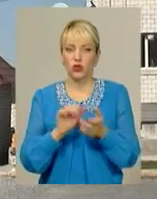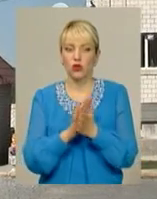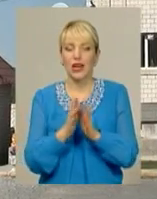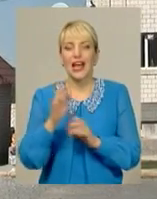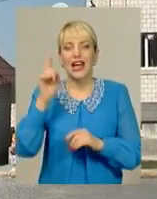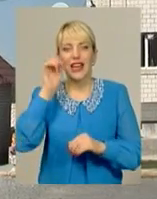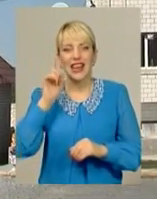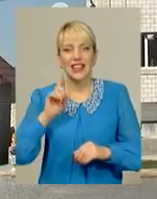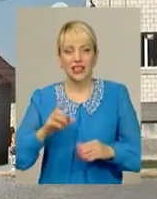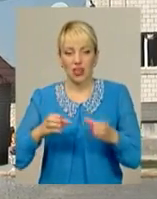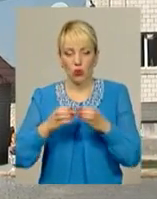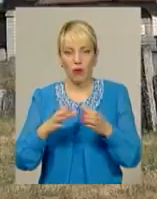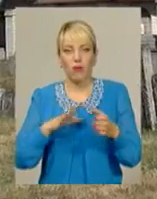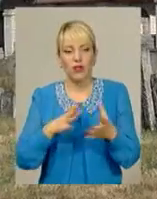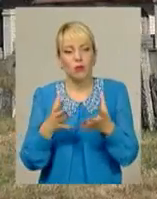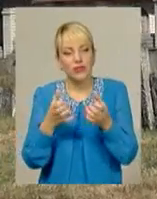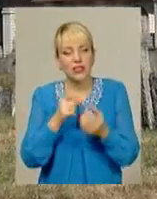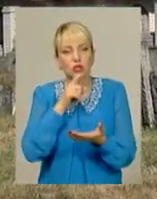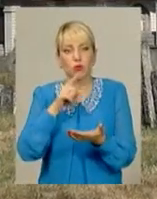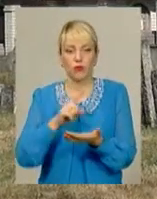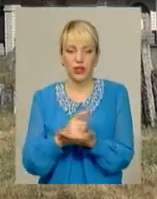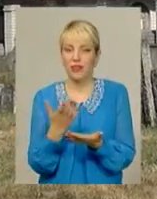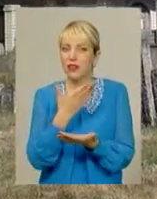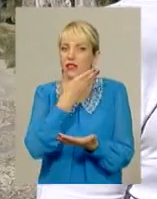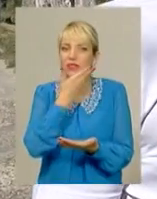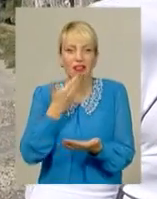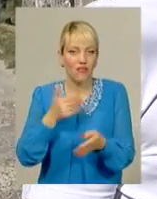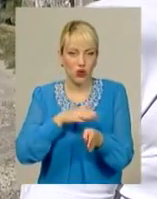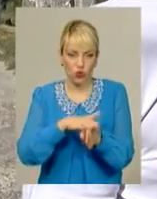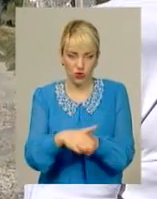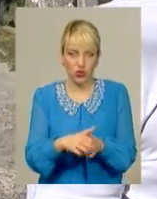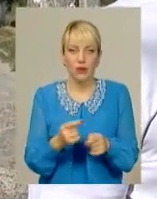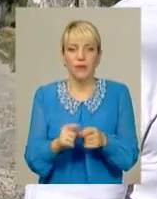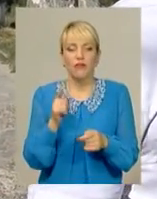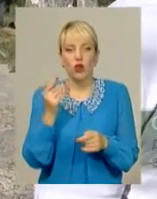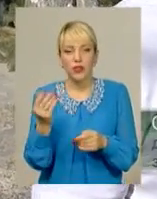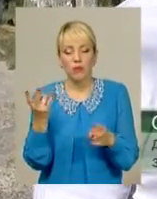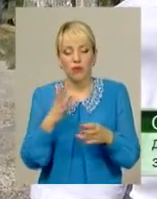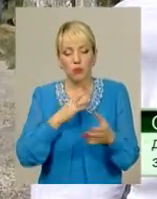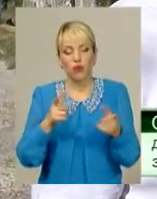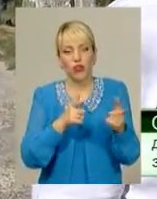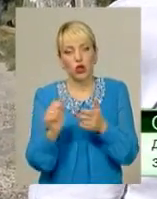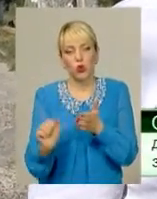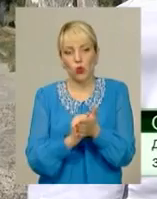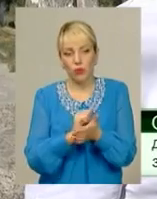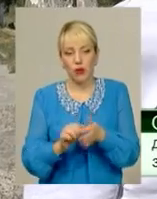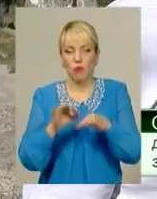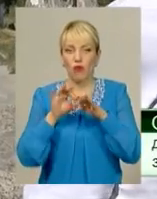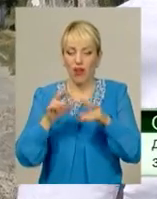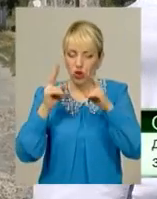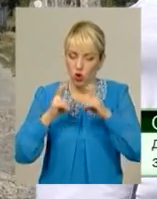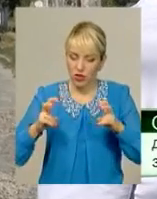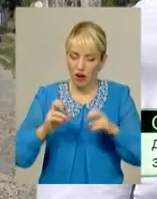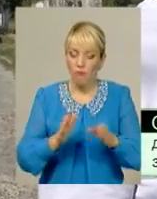взяти на себе ще й чимало зобов'язань, які не виконує. Вони мали, окрім виготовлення документації, проведення досліджень,